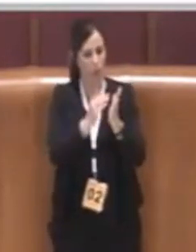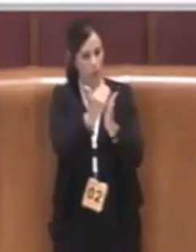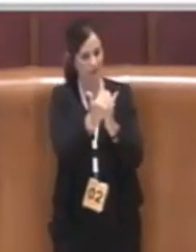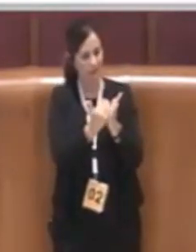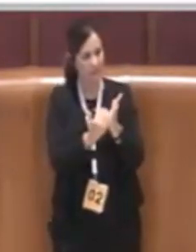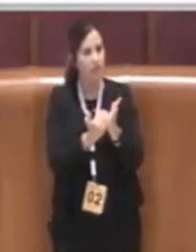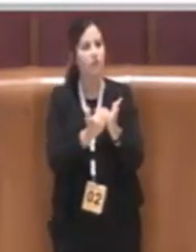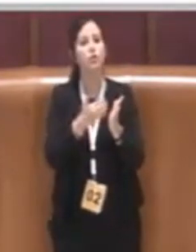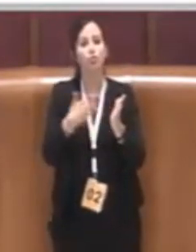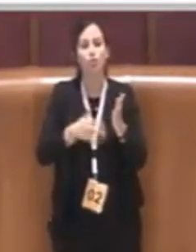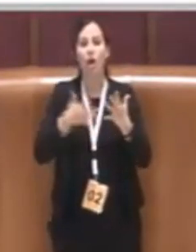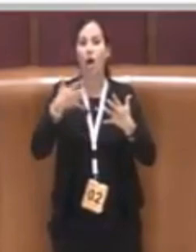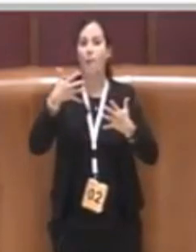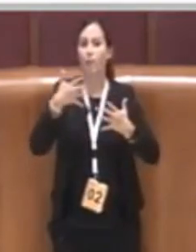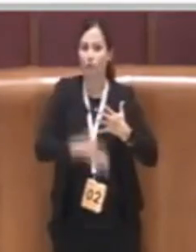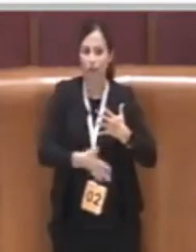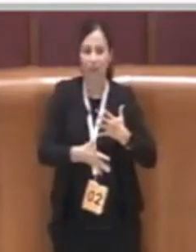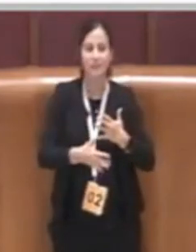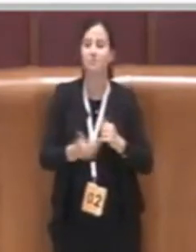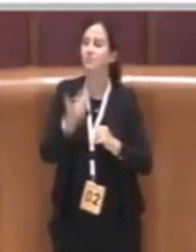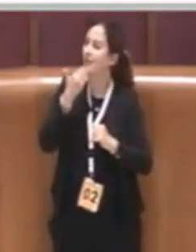abbiamo protocollato oggi grazie presidente